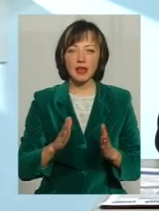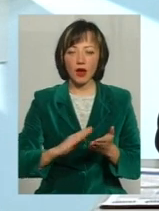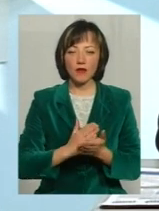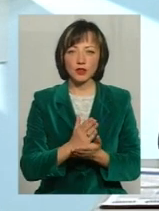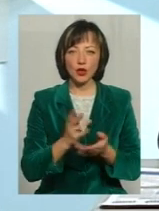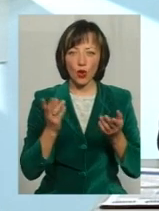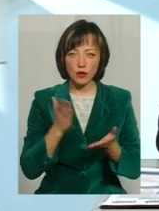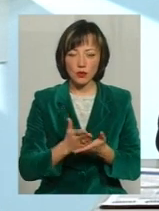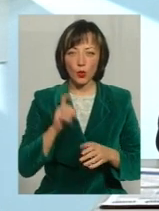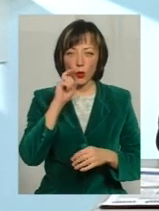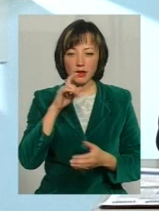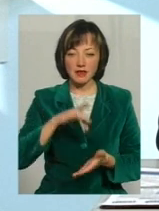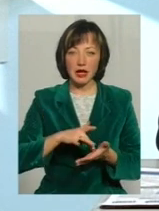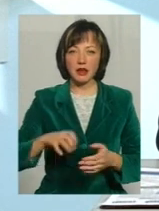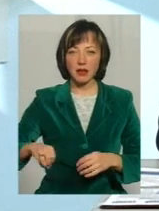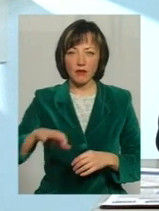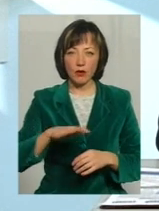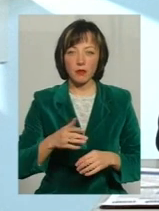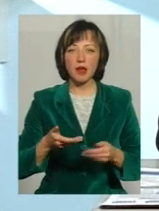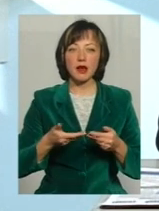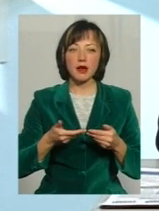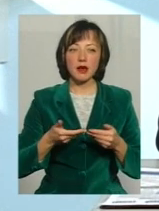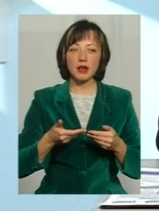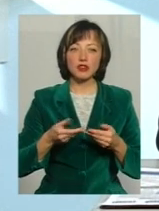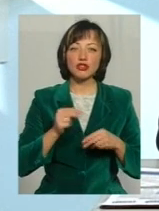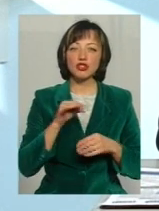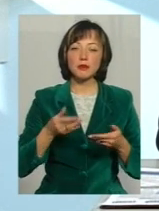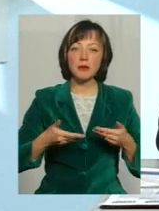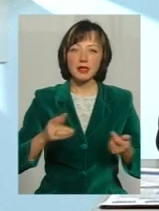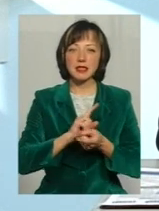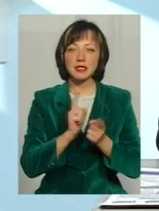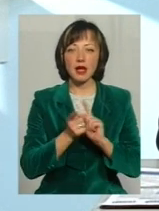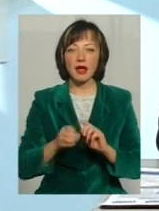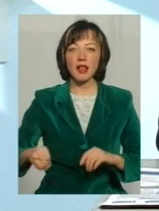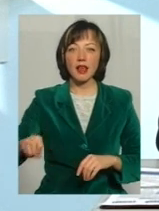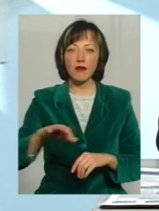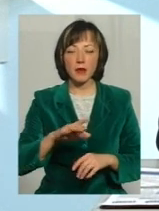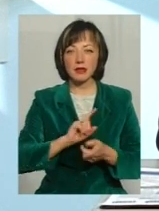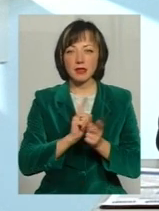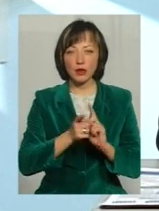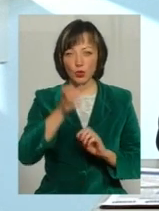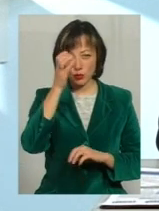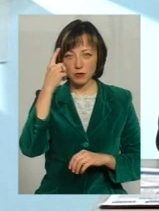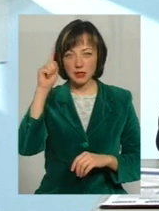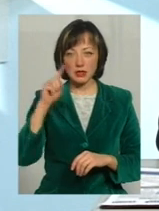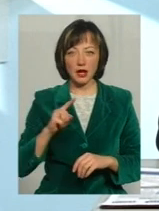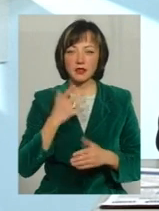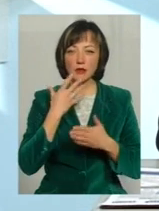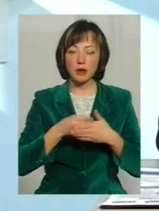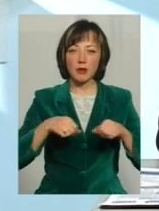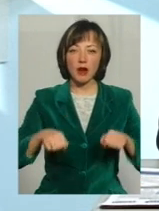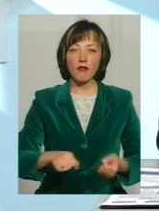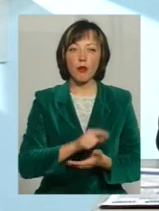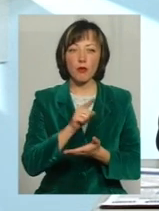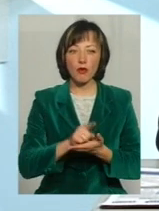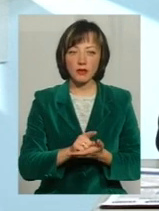розміщенні України в центрі Європи Щоб ми стати так само розумними і знати не настільки свої права і обов